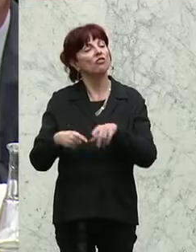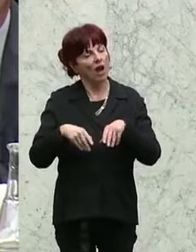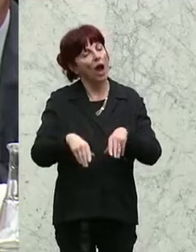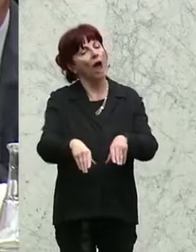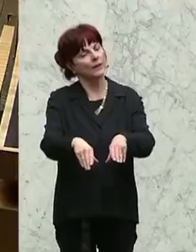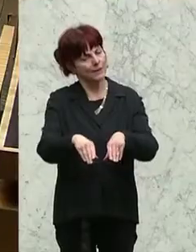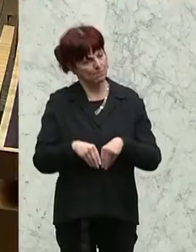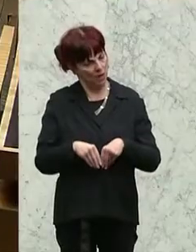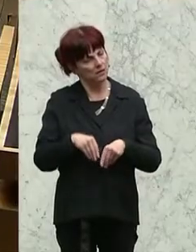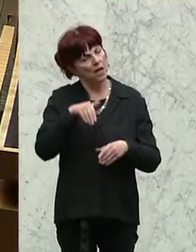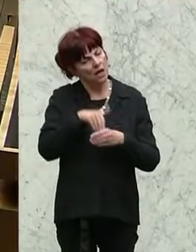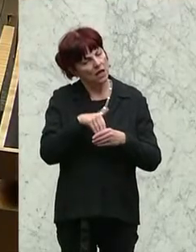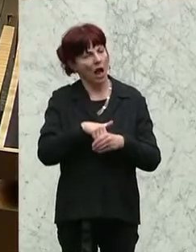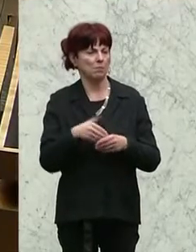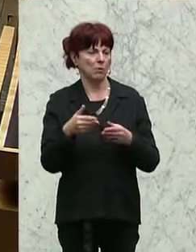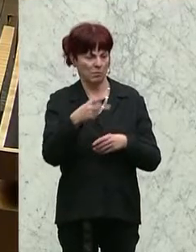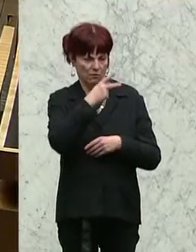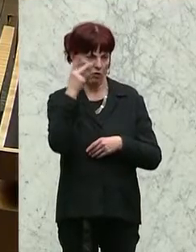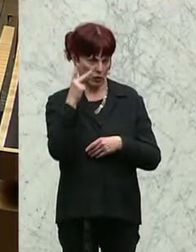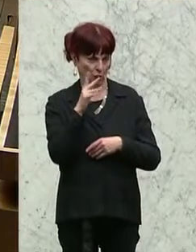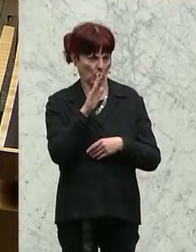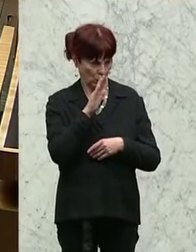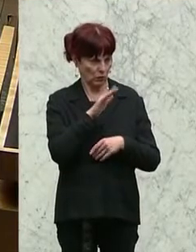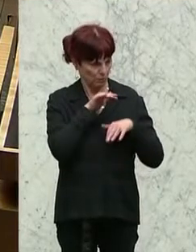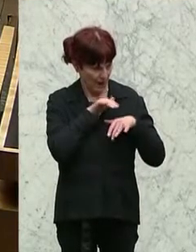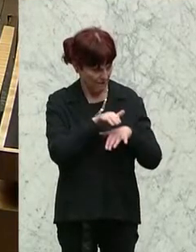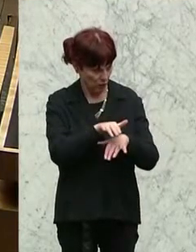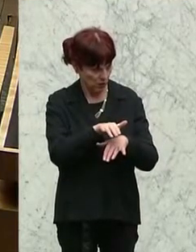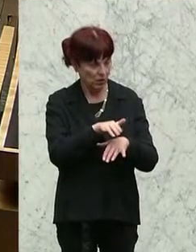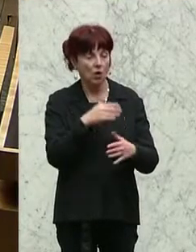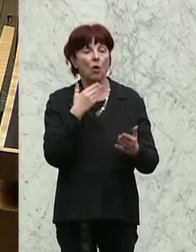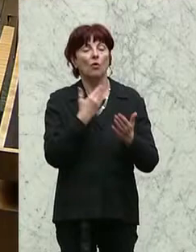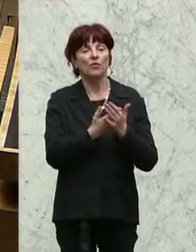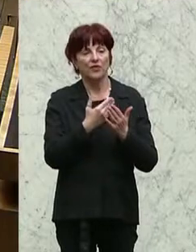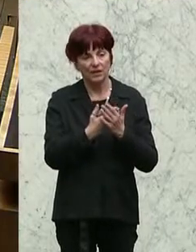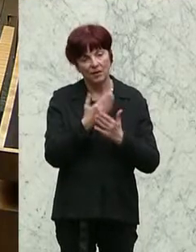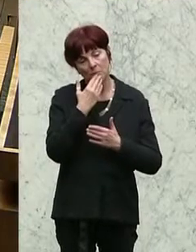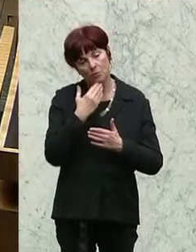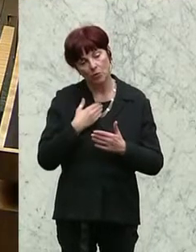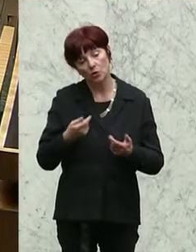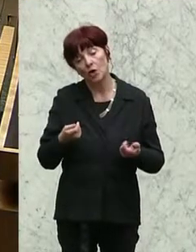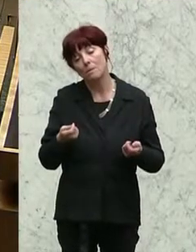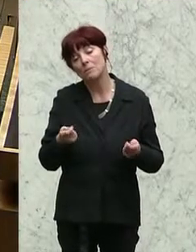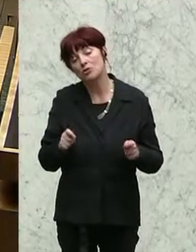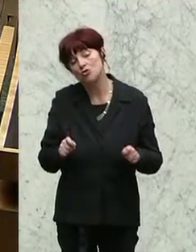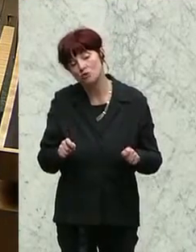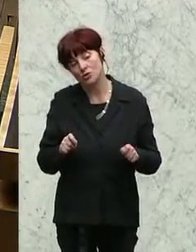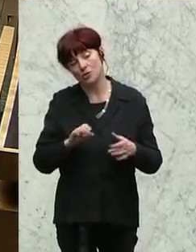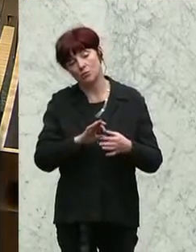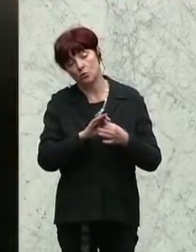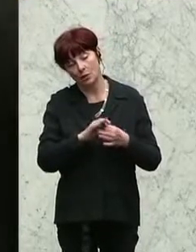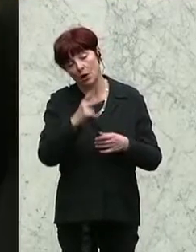und darf also bitten, im Zuge der Beschlussfassungen bezüglich der Volksanwaltschaft,